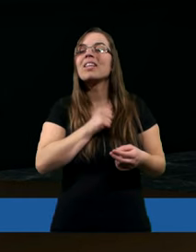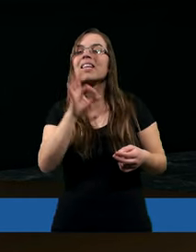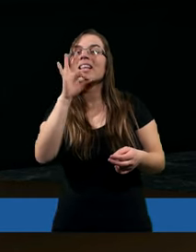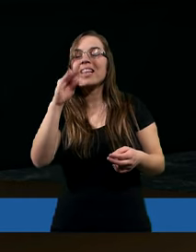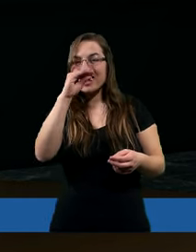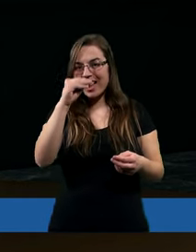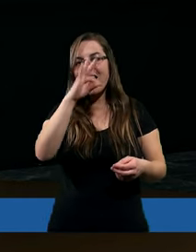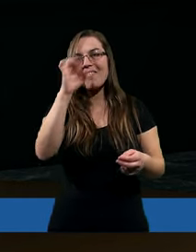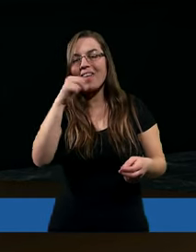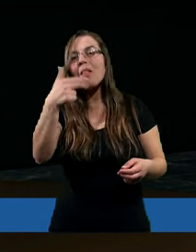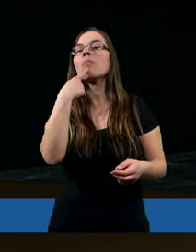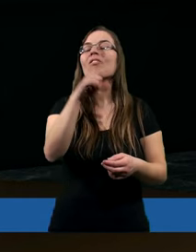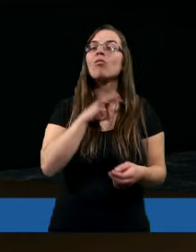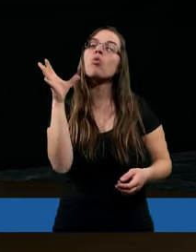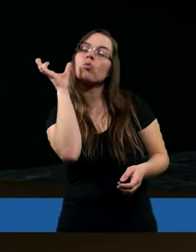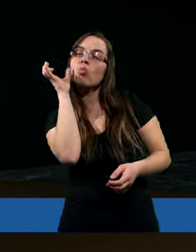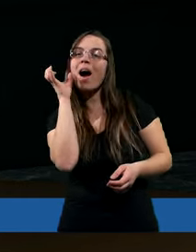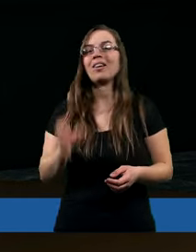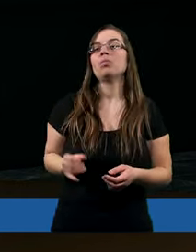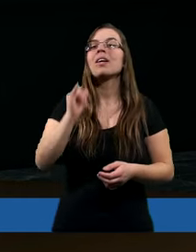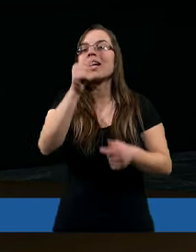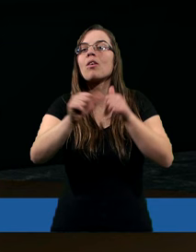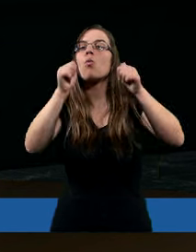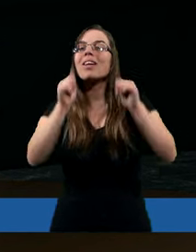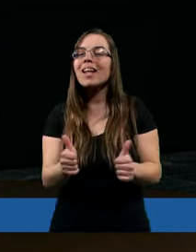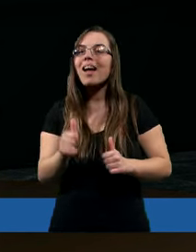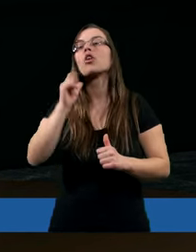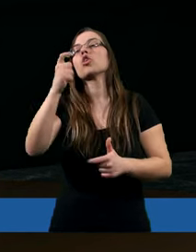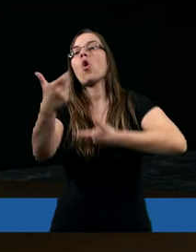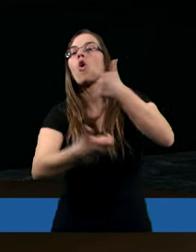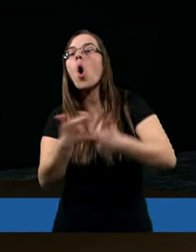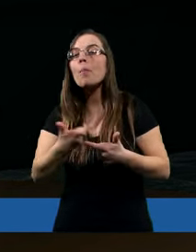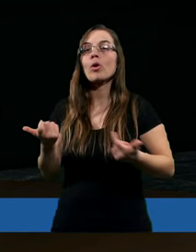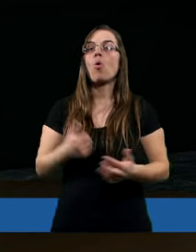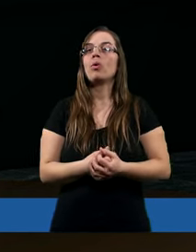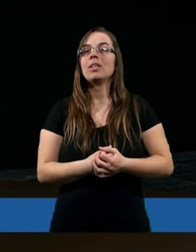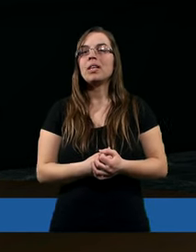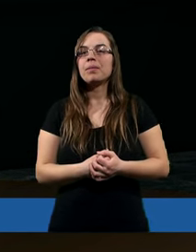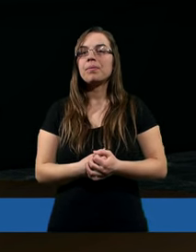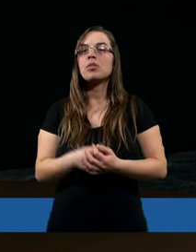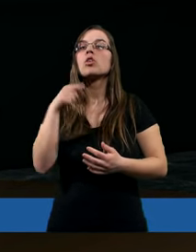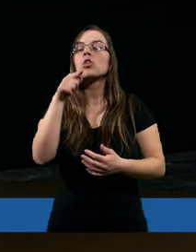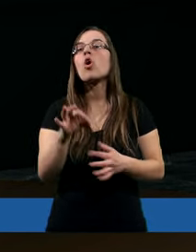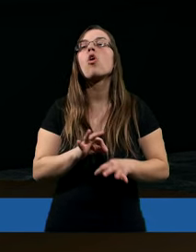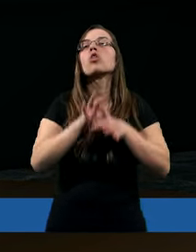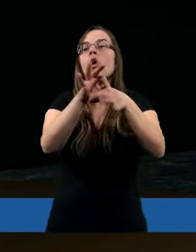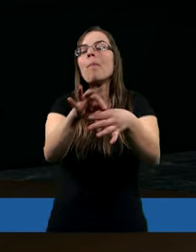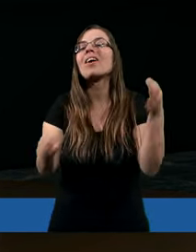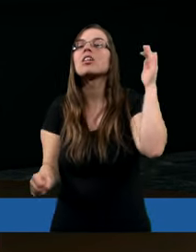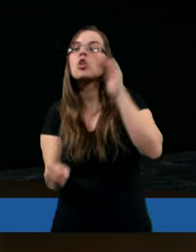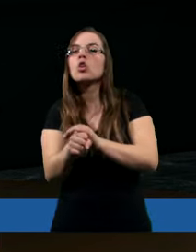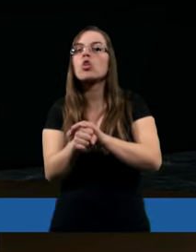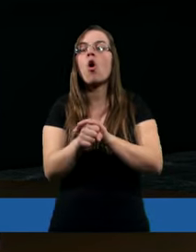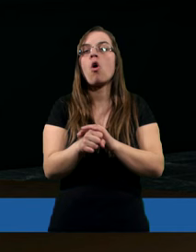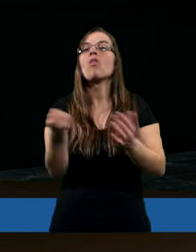Szczepan powiedział swoim słuchaczom, w jakim są stanie i co robią, to doprowadziło to